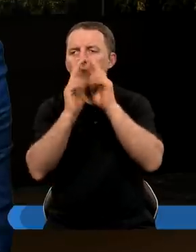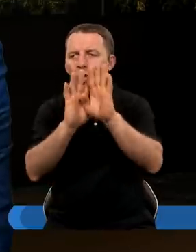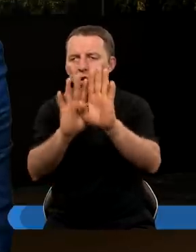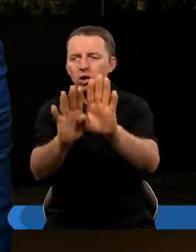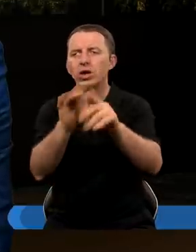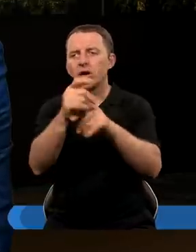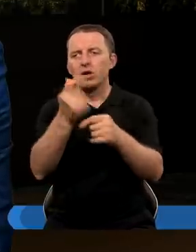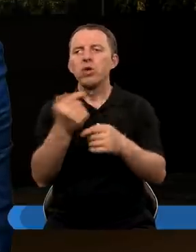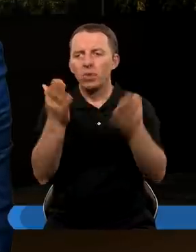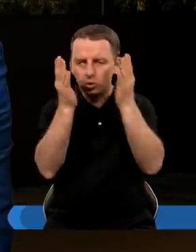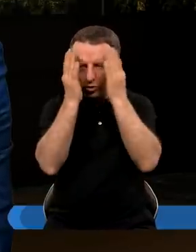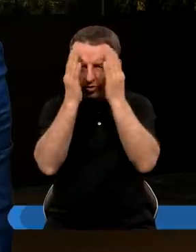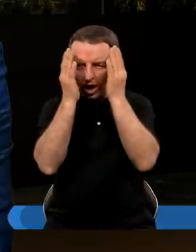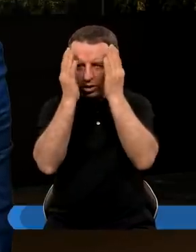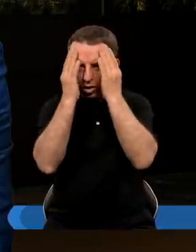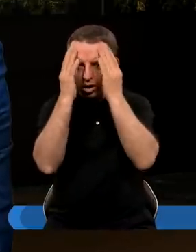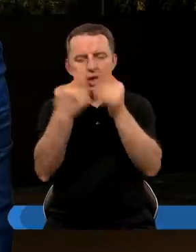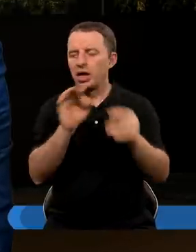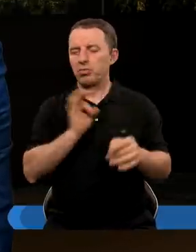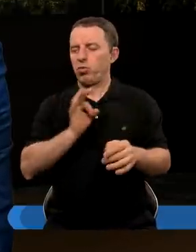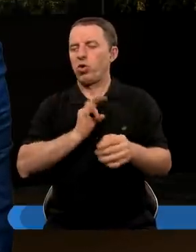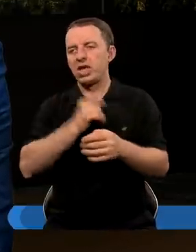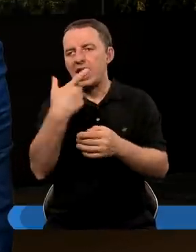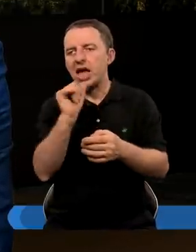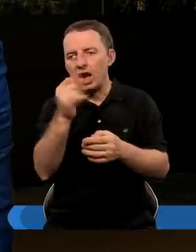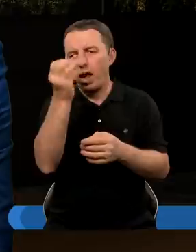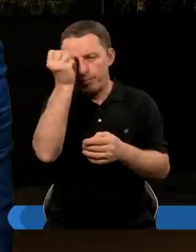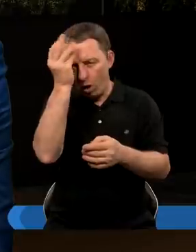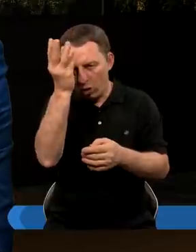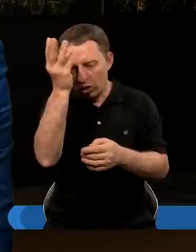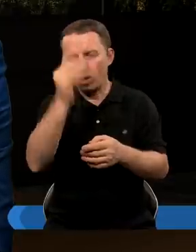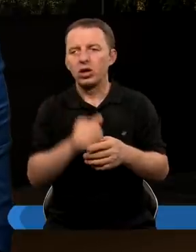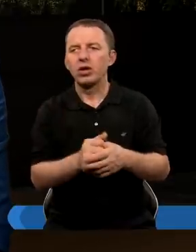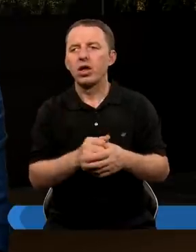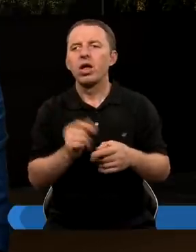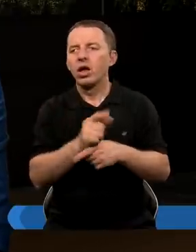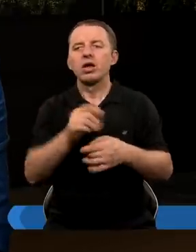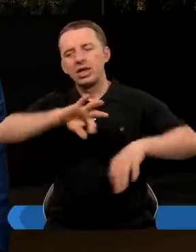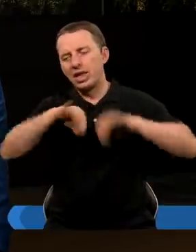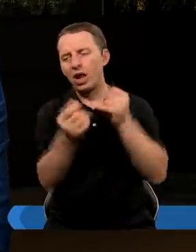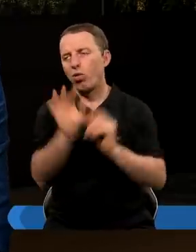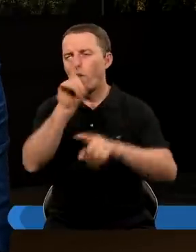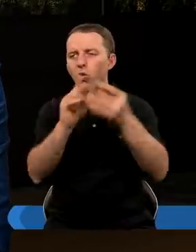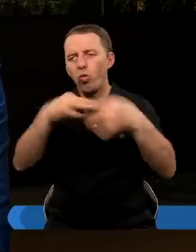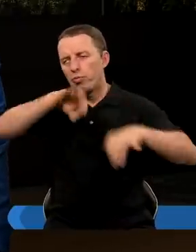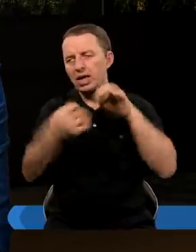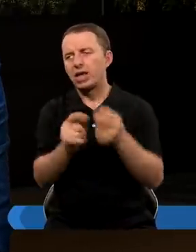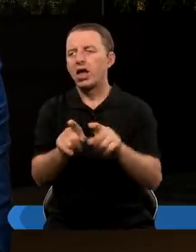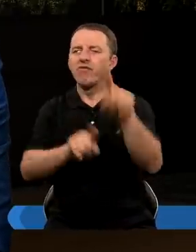pokazuje to nieboga zenerowia, bo on był świadom, że to nie jego mądrość, czy jego zręczność